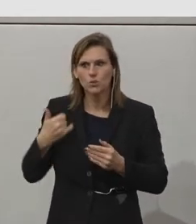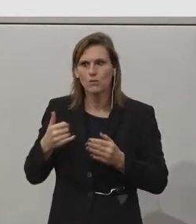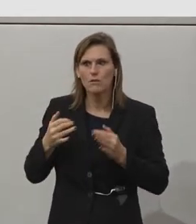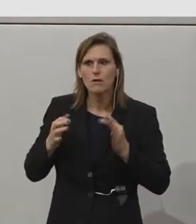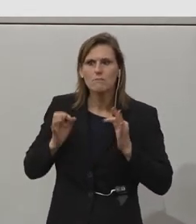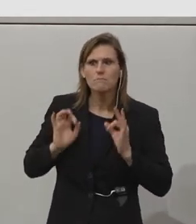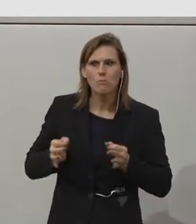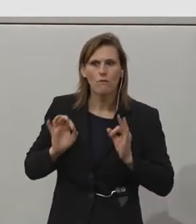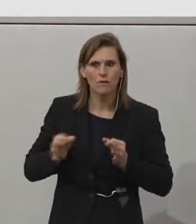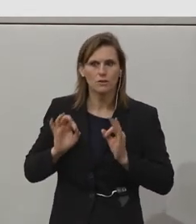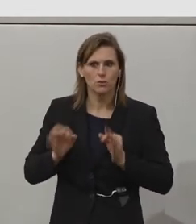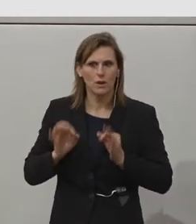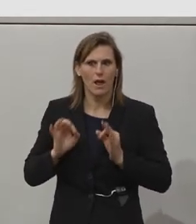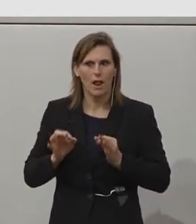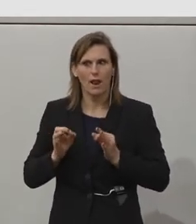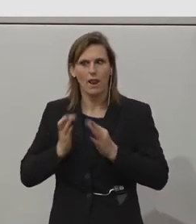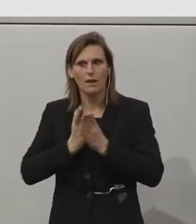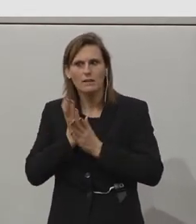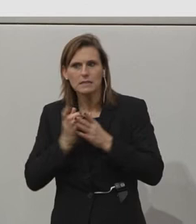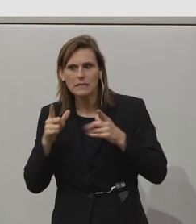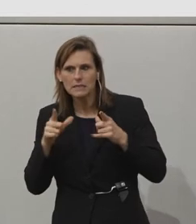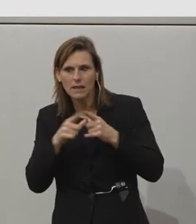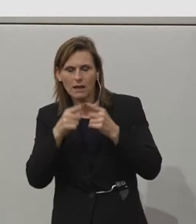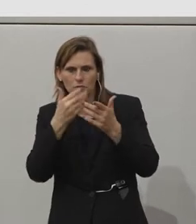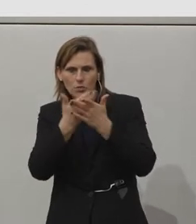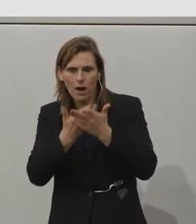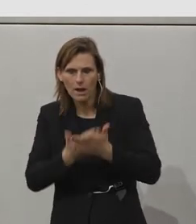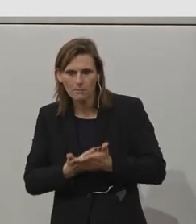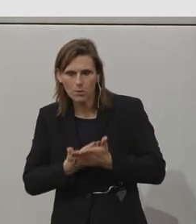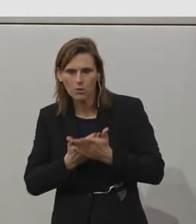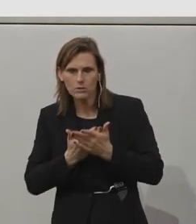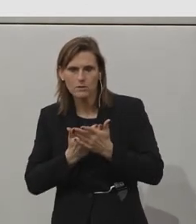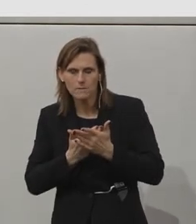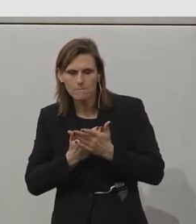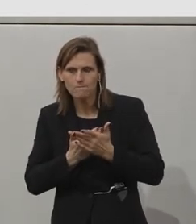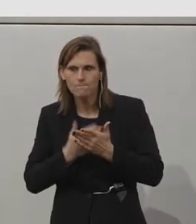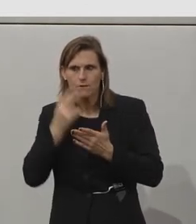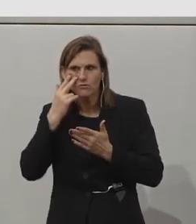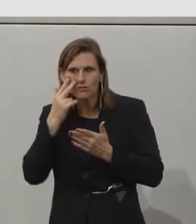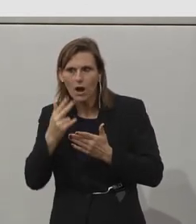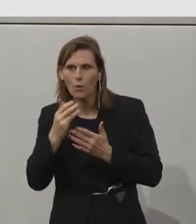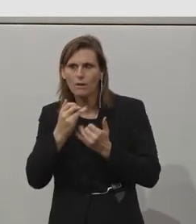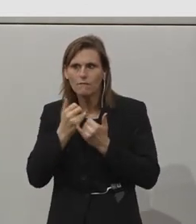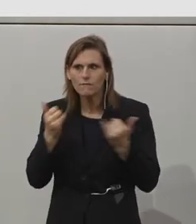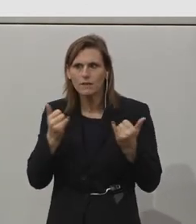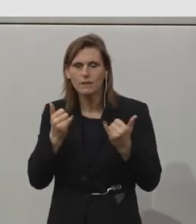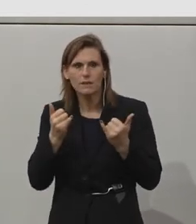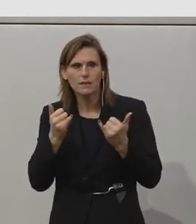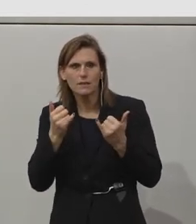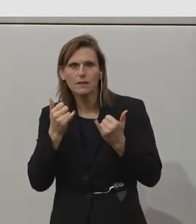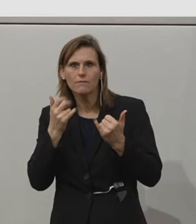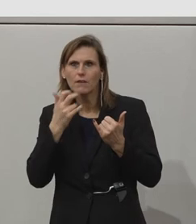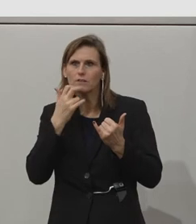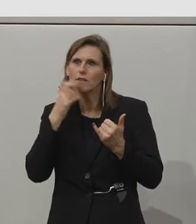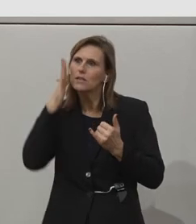Dienstleistungsanbietern gemeinsam an ihren beruflichen Perspektiven arbeiten